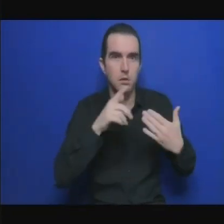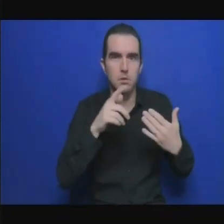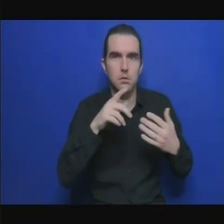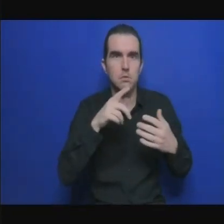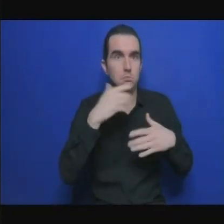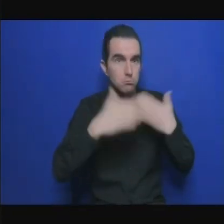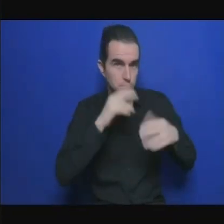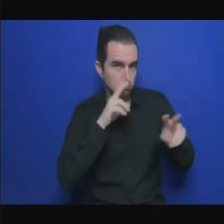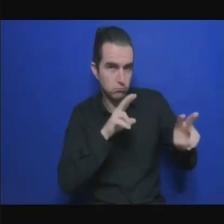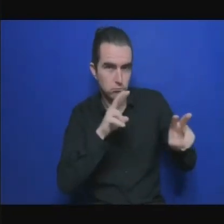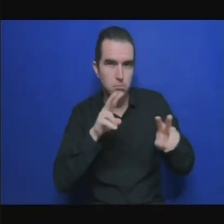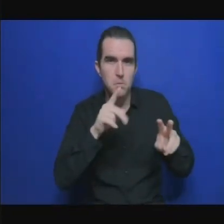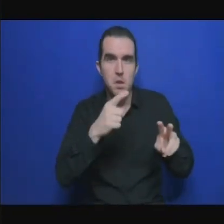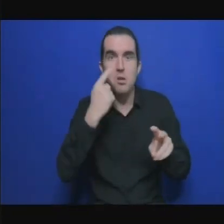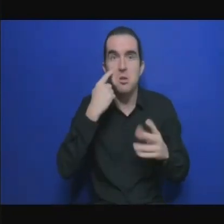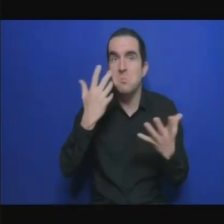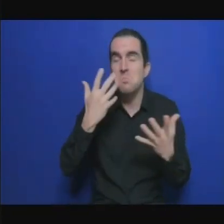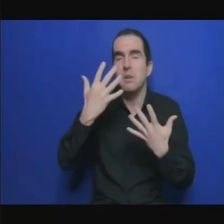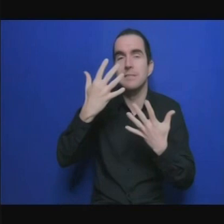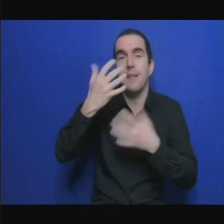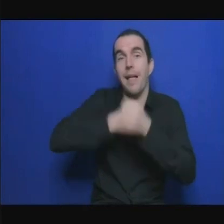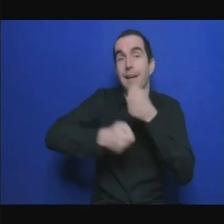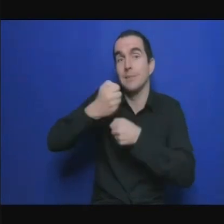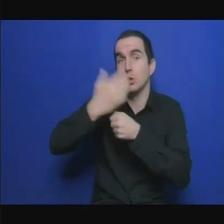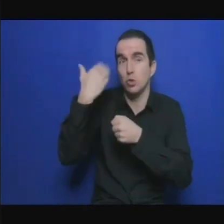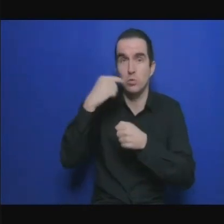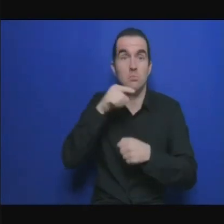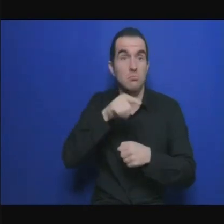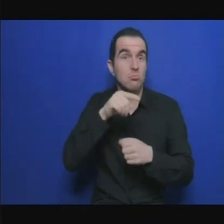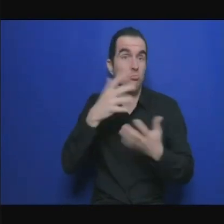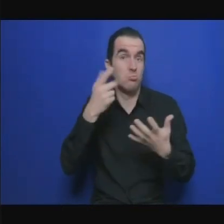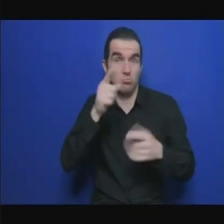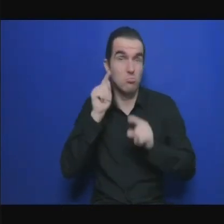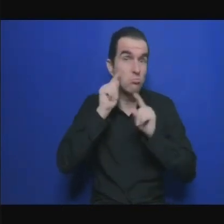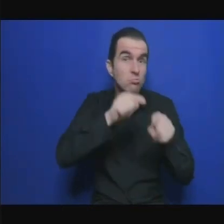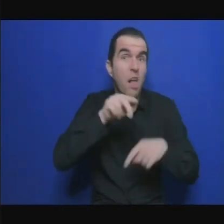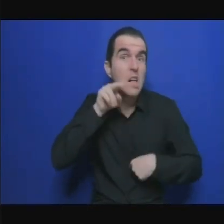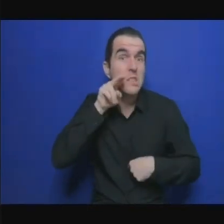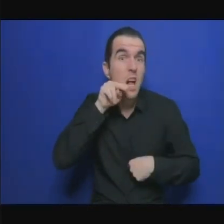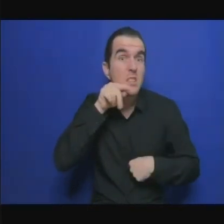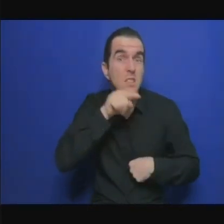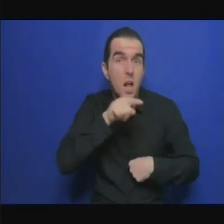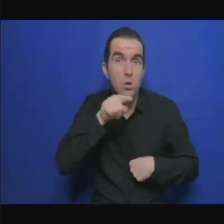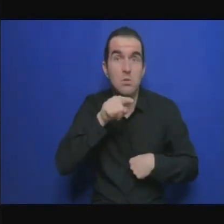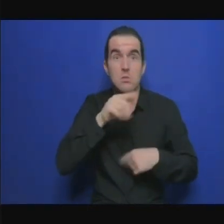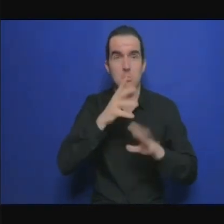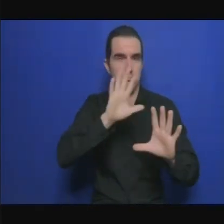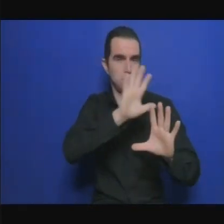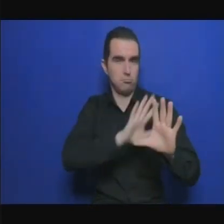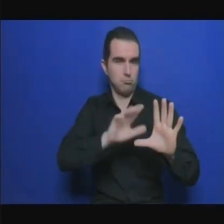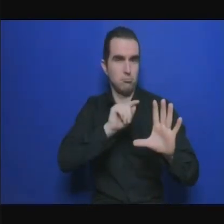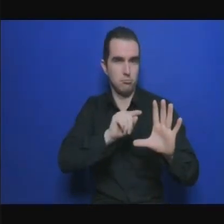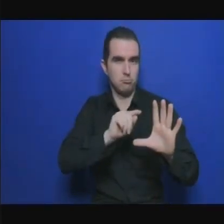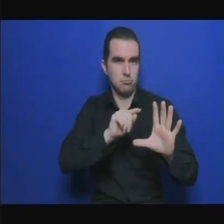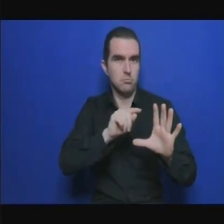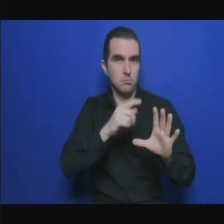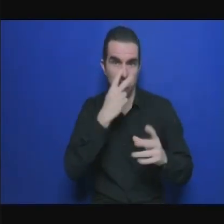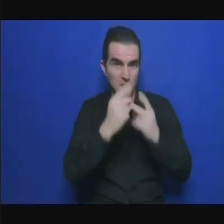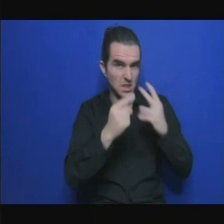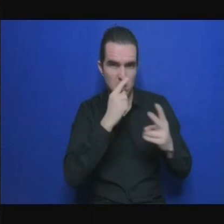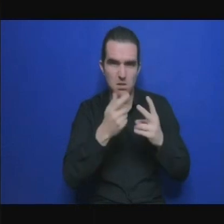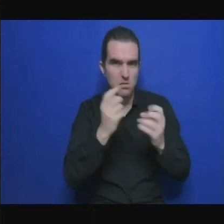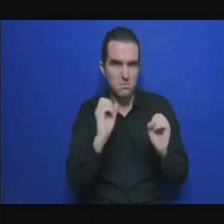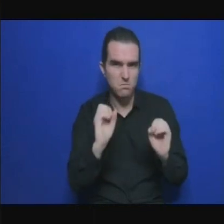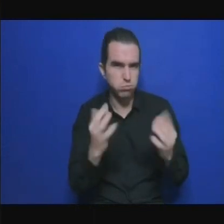peut l'utiliser et créer quelque chose avec le gaz de pétrole liquéfié